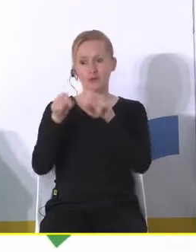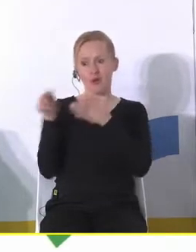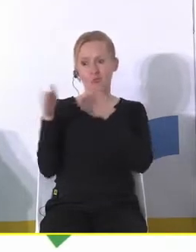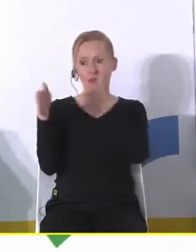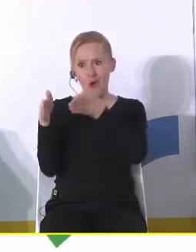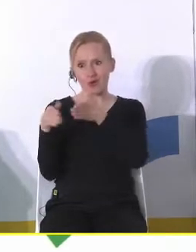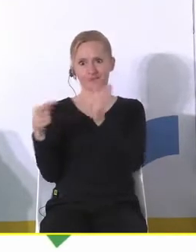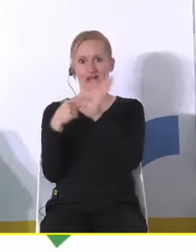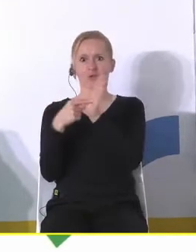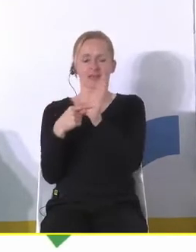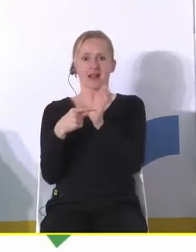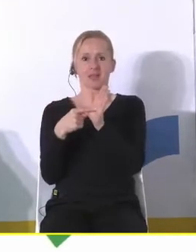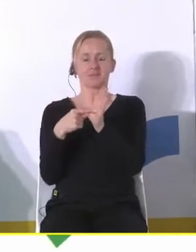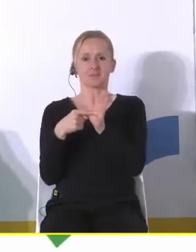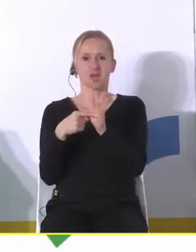to rzeczywiście można